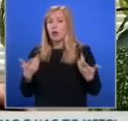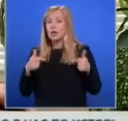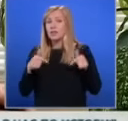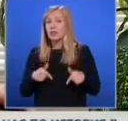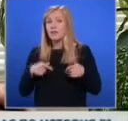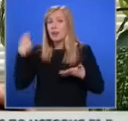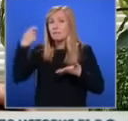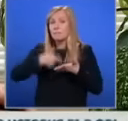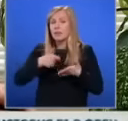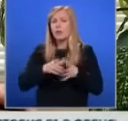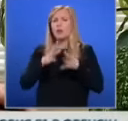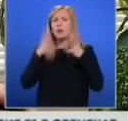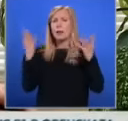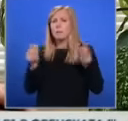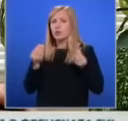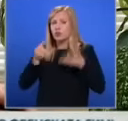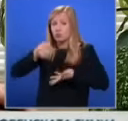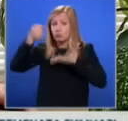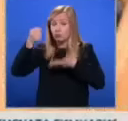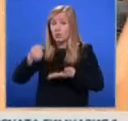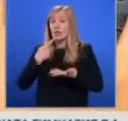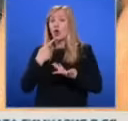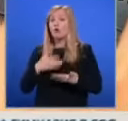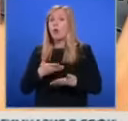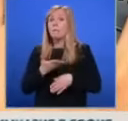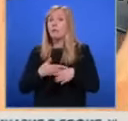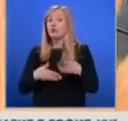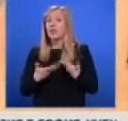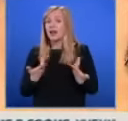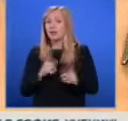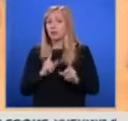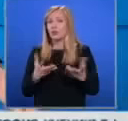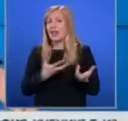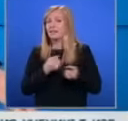плътат едни крупни суми на пострадалите граждани, които не са взели.